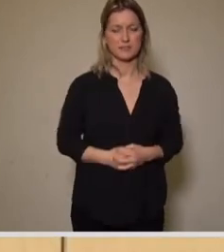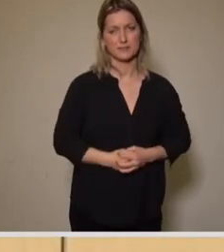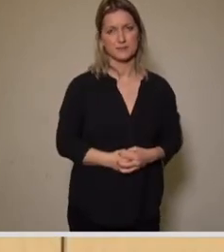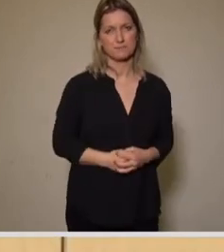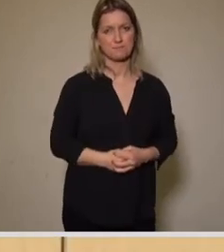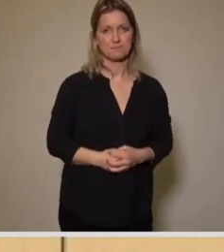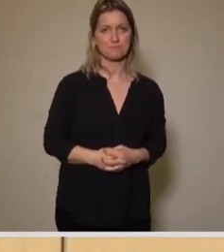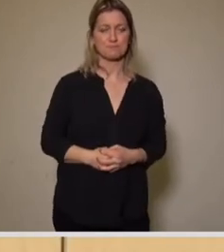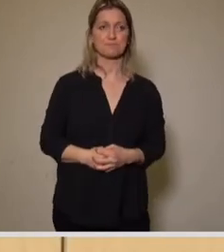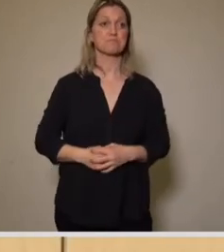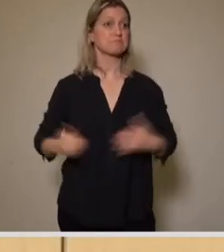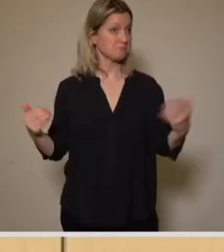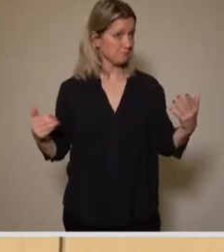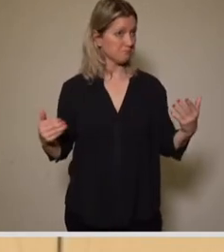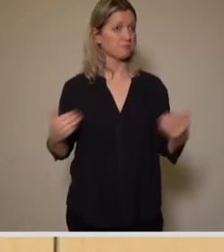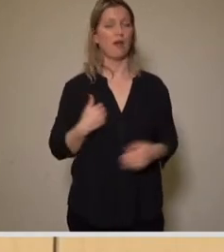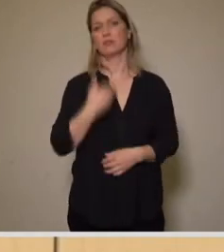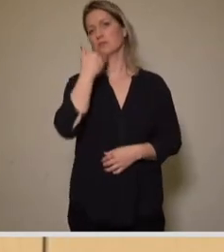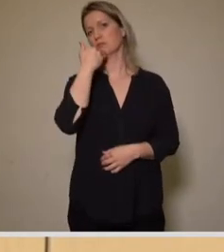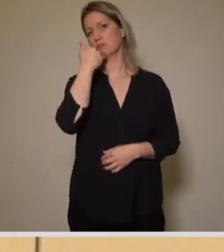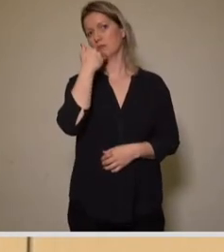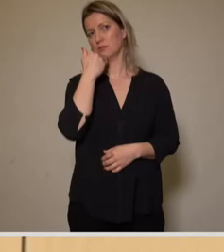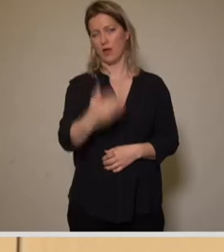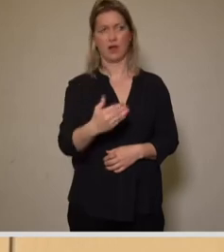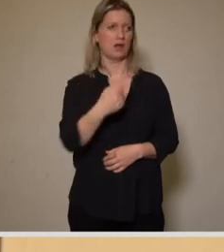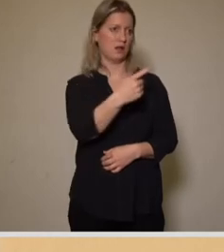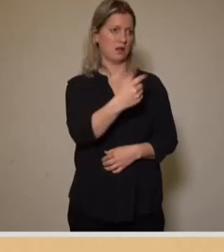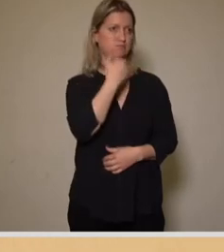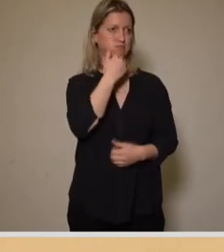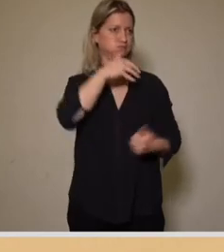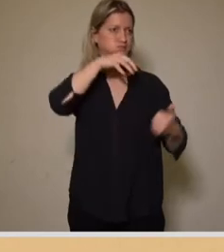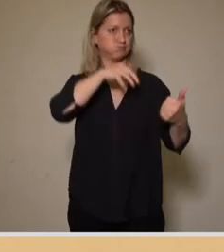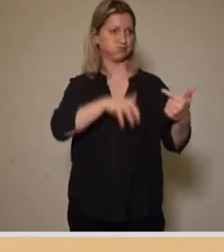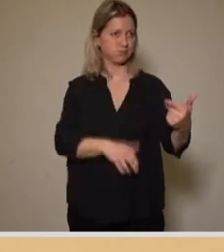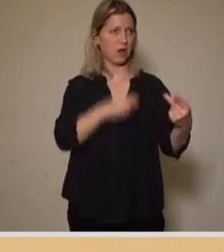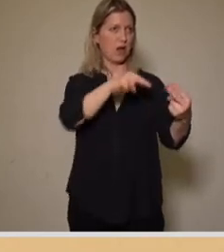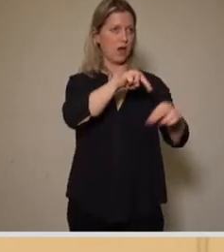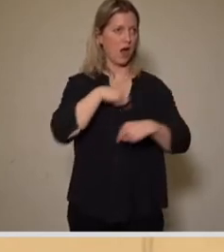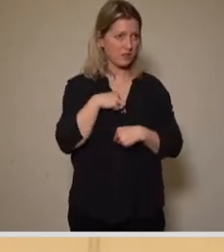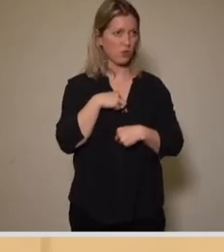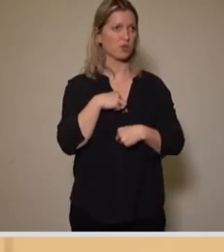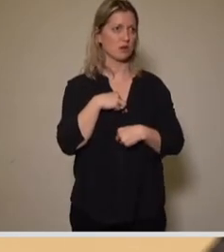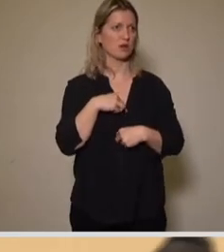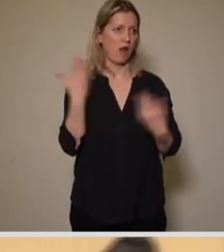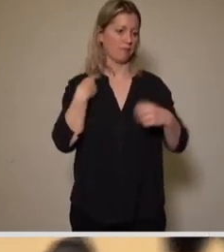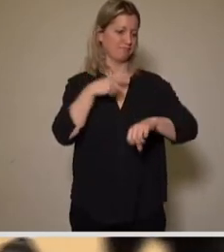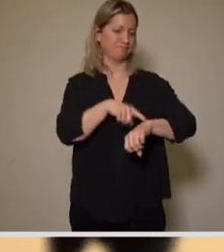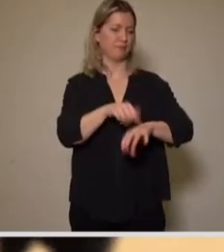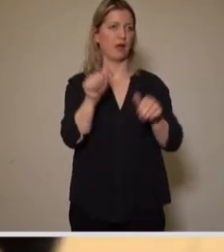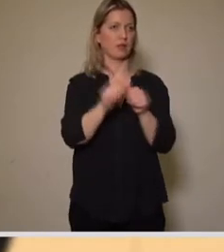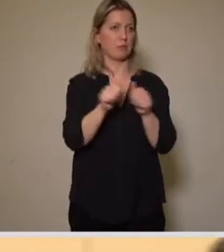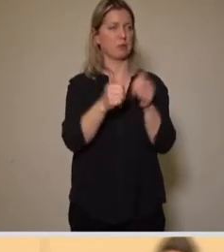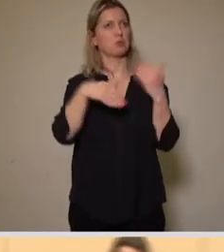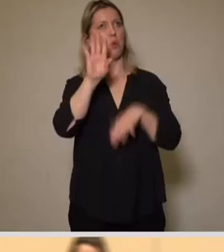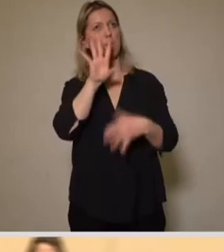Herr Bürgermeister, ich danke Ihnen für diese sehr ausführliche, bei der gebotenen Kürze gegebene Antwort. Und ich denke, dies bedarf keiner